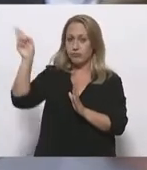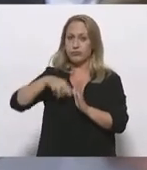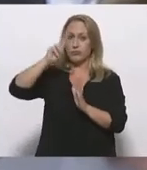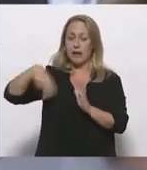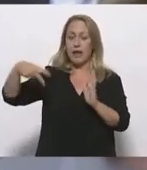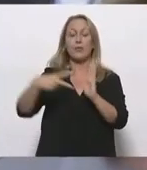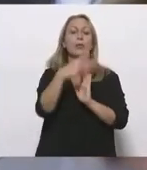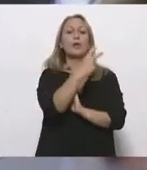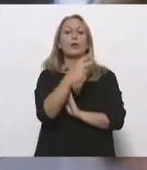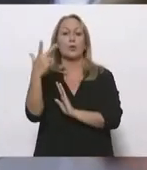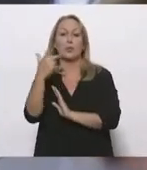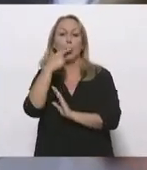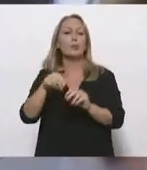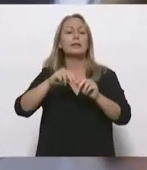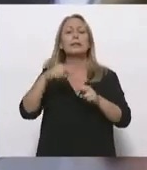τότε